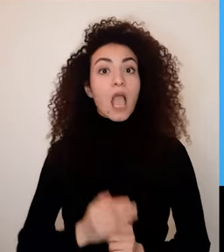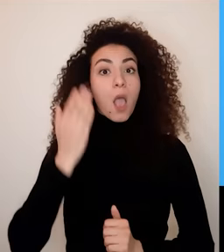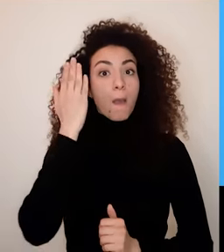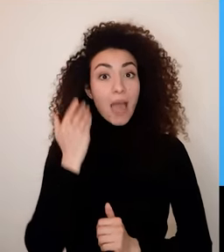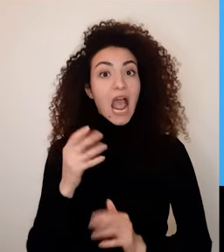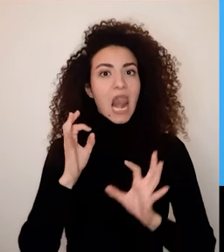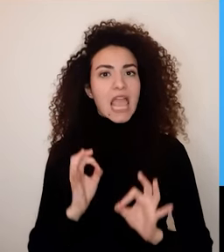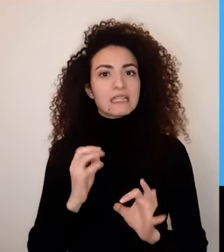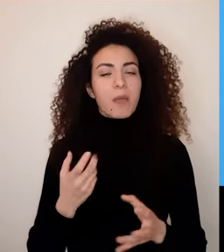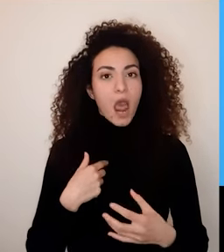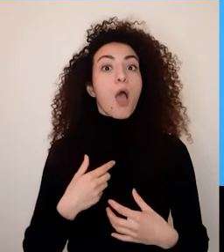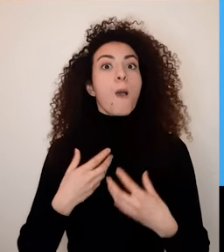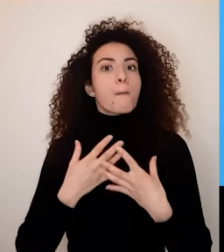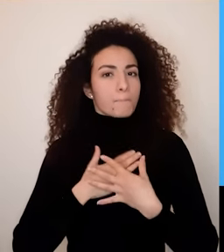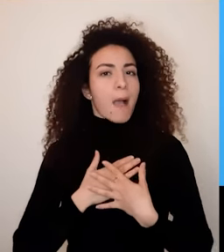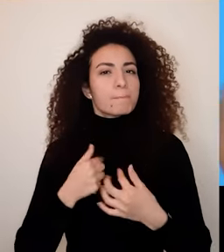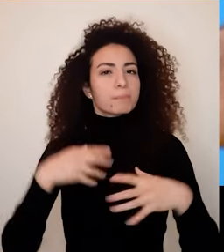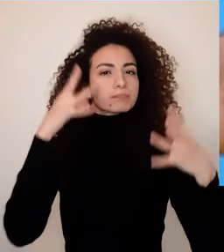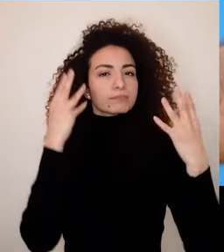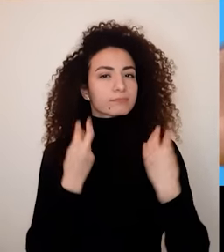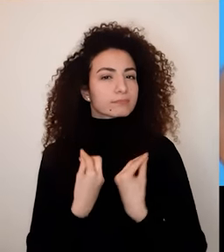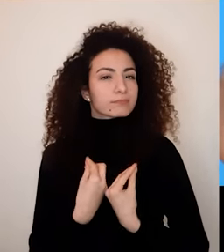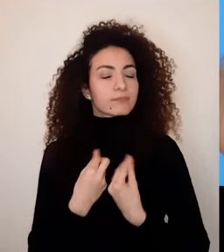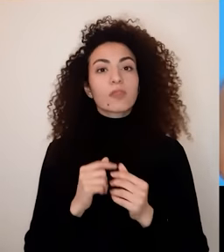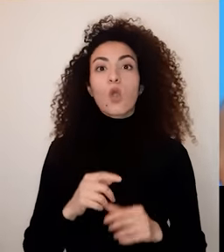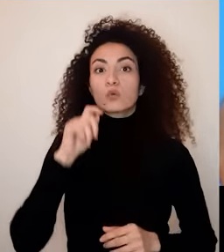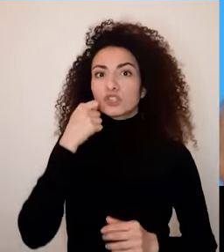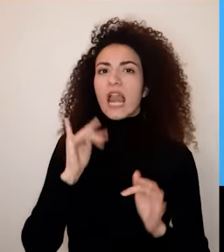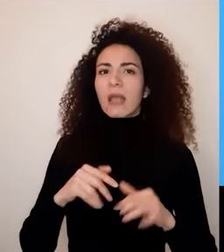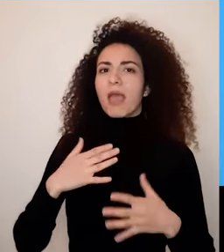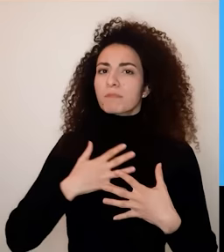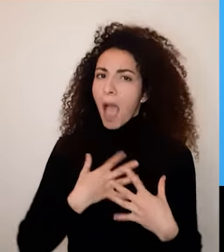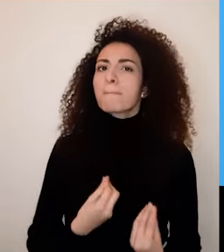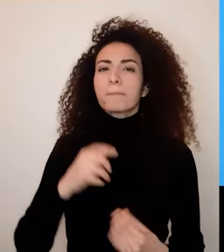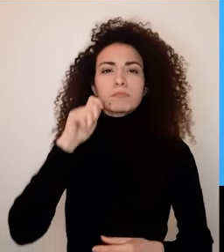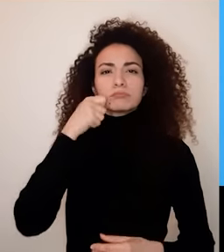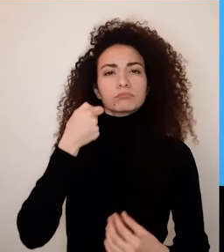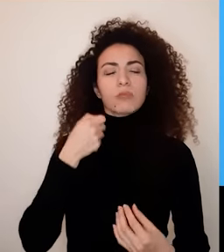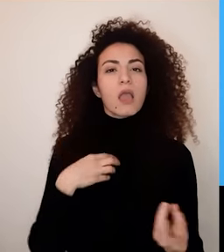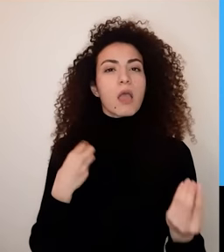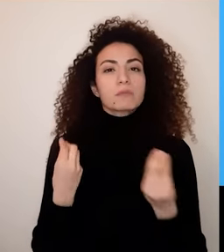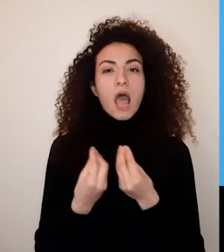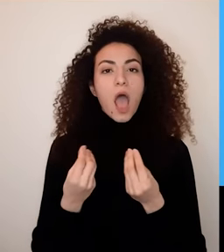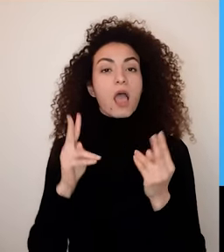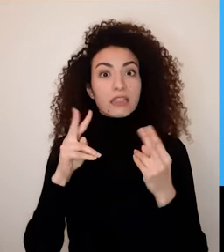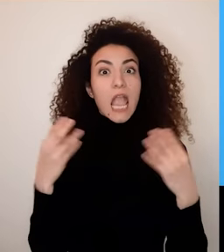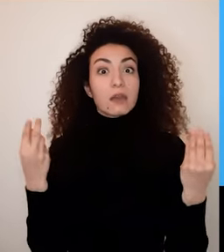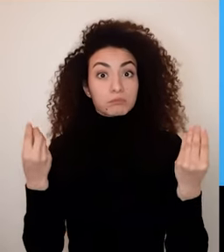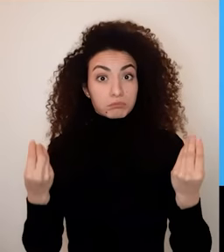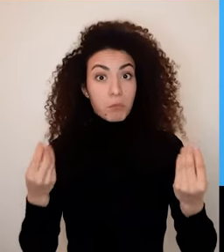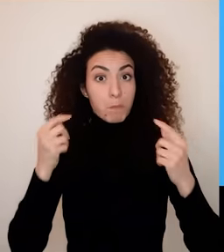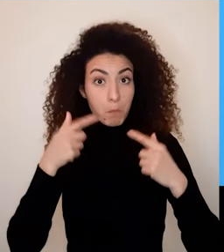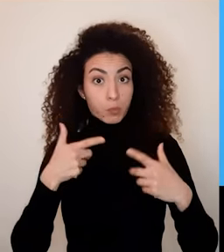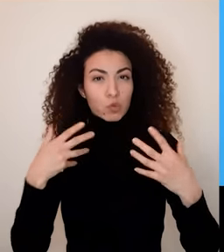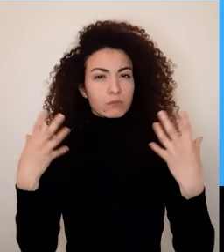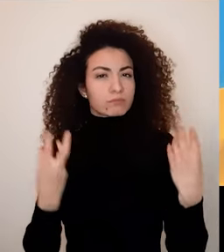شرط أنه تكون المرأة منفتحة ومتصالحة مع البعد الأنثى وبشخصيتها والرجل متصالح مع البعد الذكور بشخصيته دون